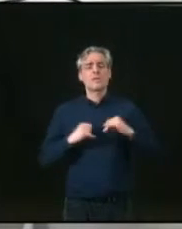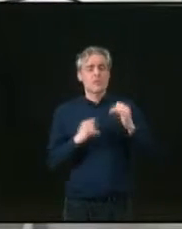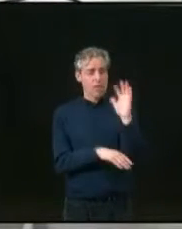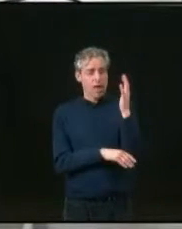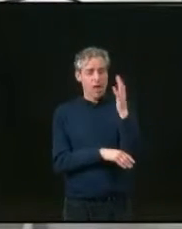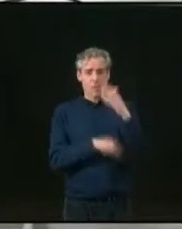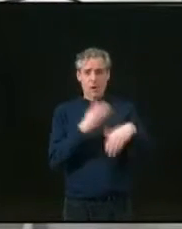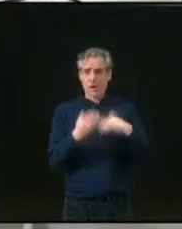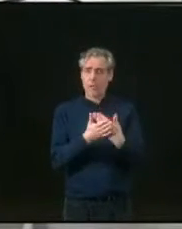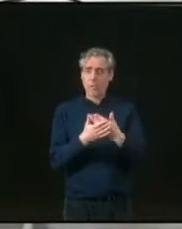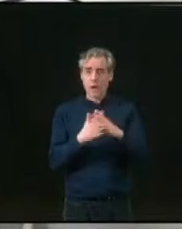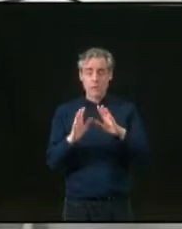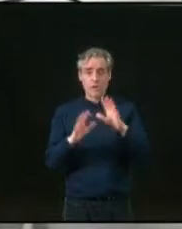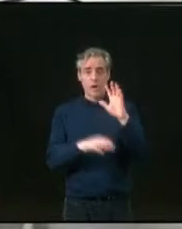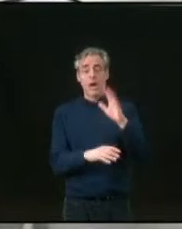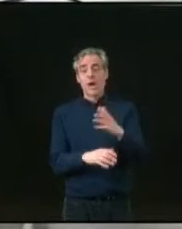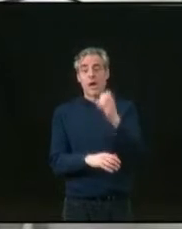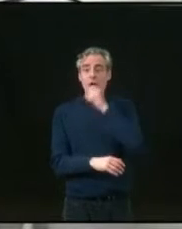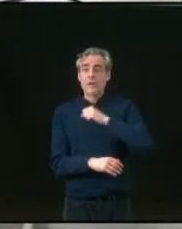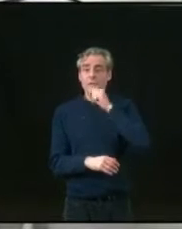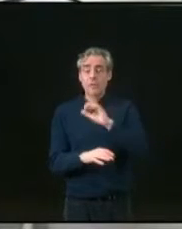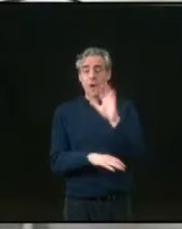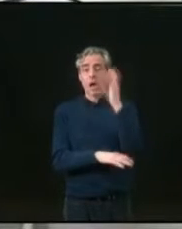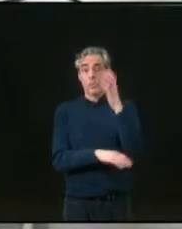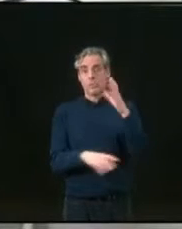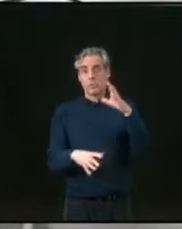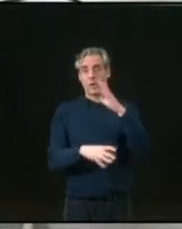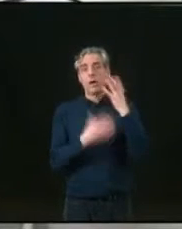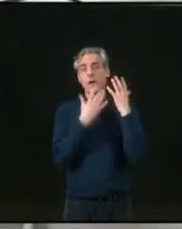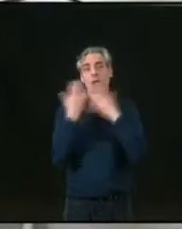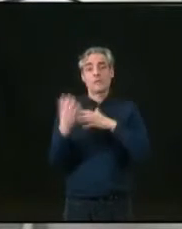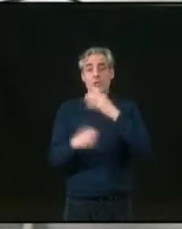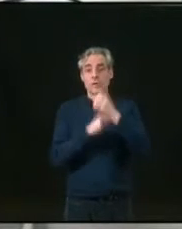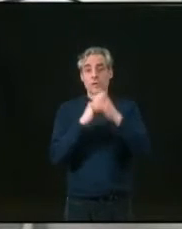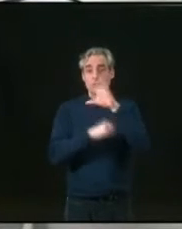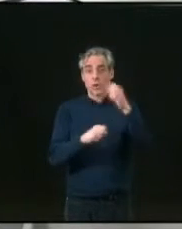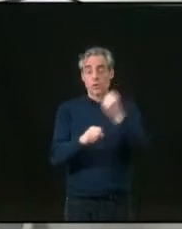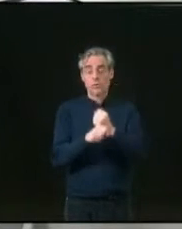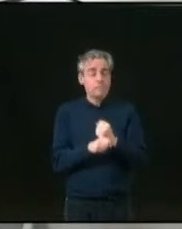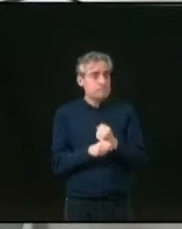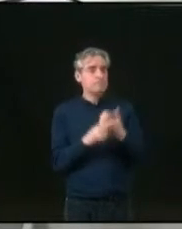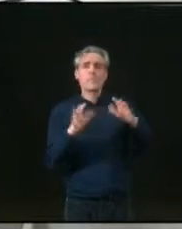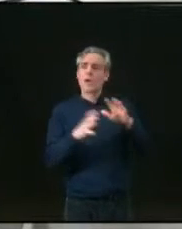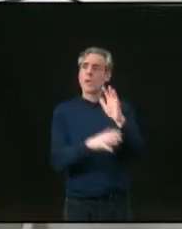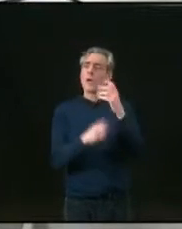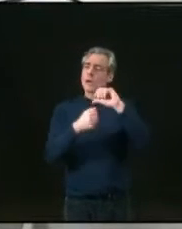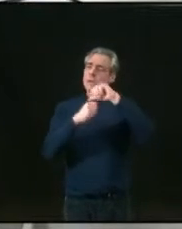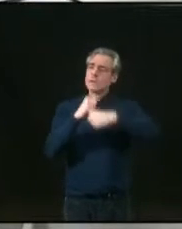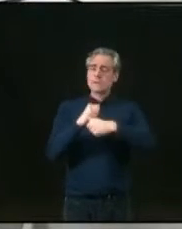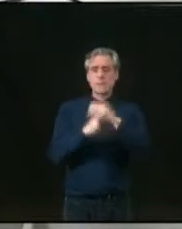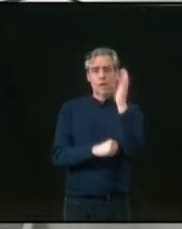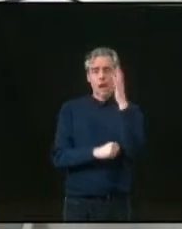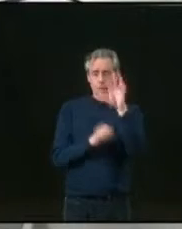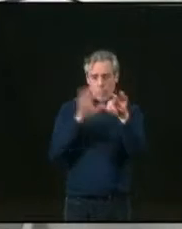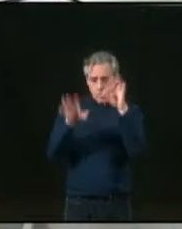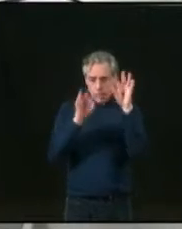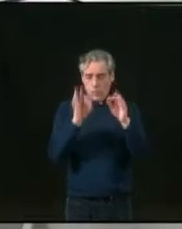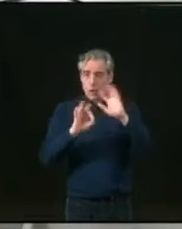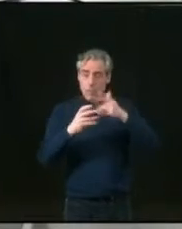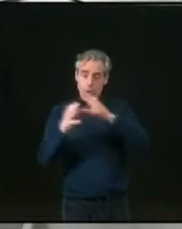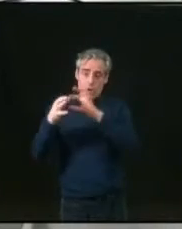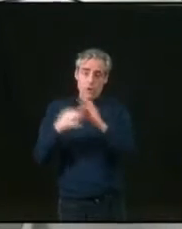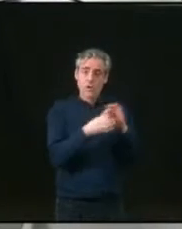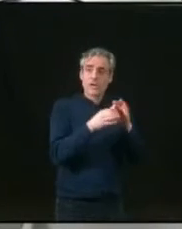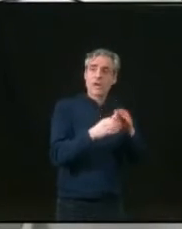jamais, ou pas immédiatement en tout cas, un arbre centenaire. Quelle réflexion sur le choix des espèces d'arbres plantés, sur le lien avec